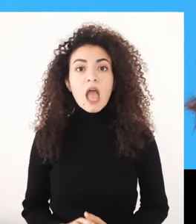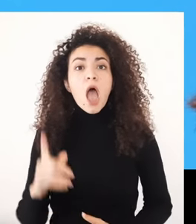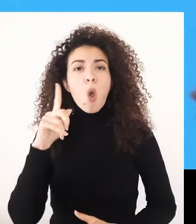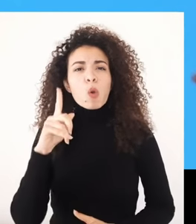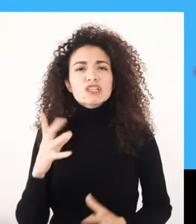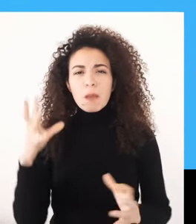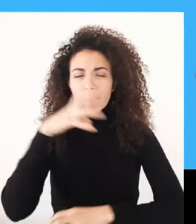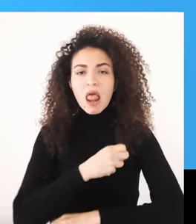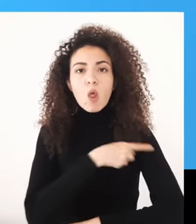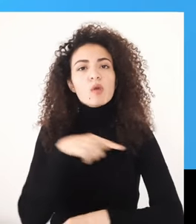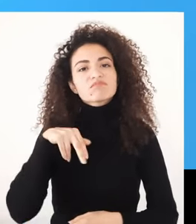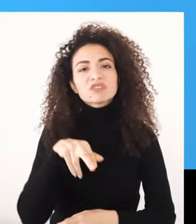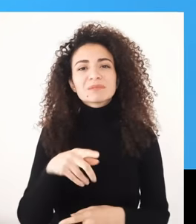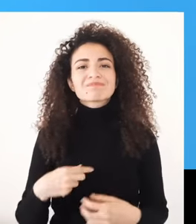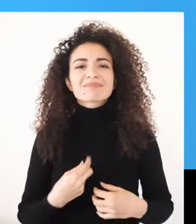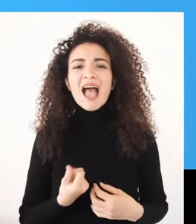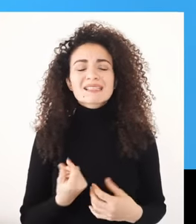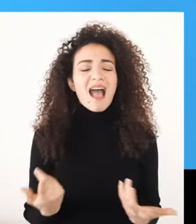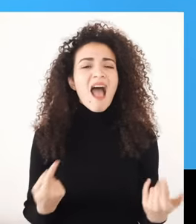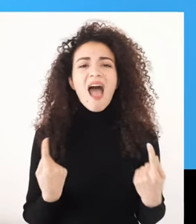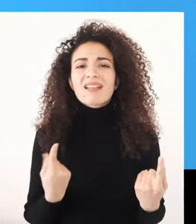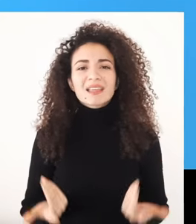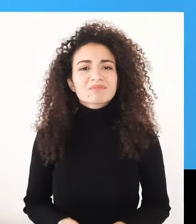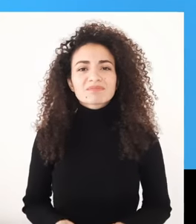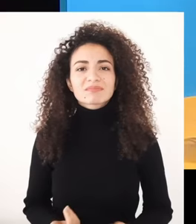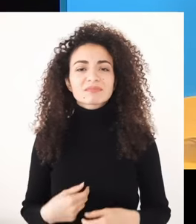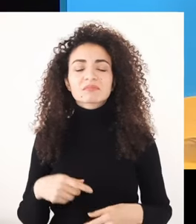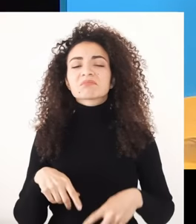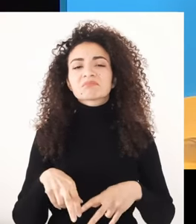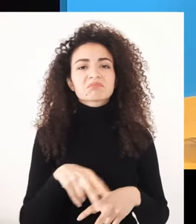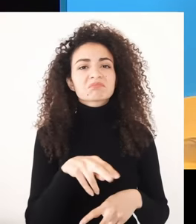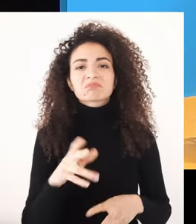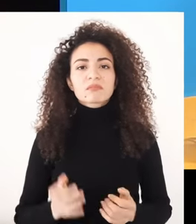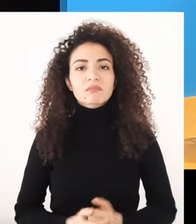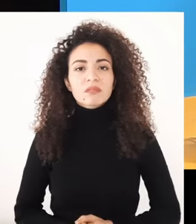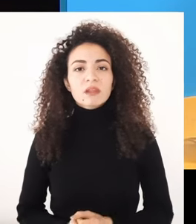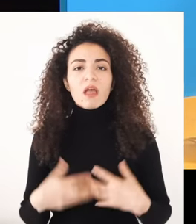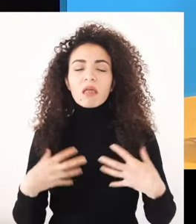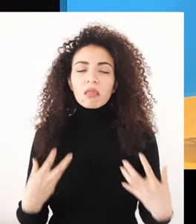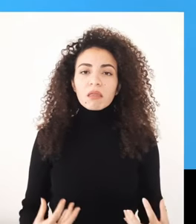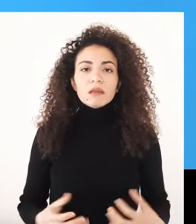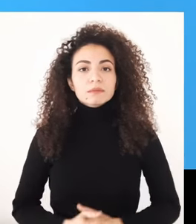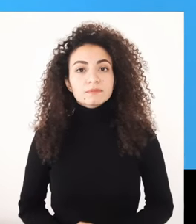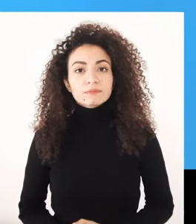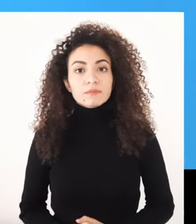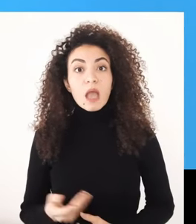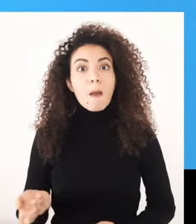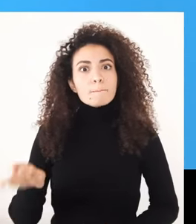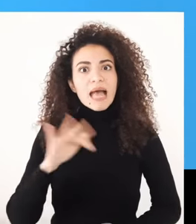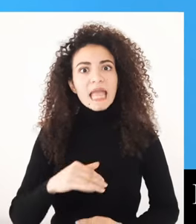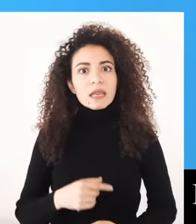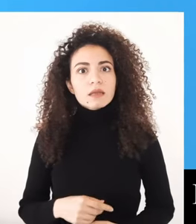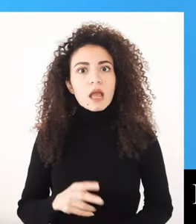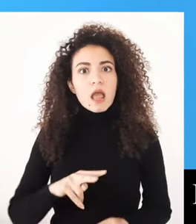السهرة كان عم يشعر بعدم الانتماء للمكان الموجود فيه مما خلق عنده حالة حمول أما بالحالة